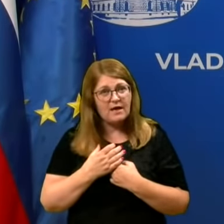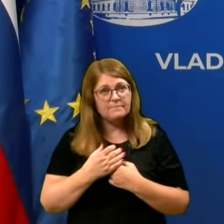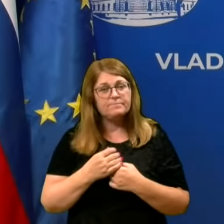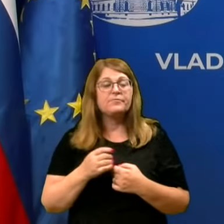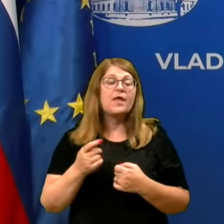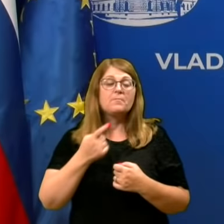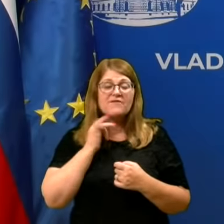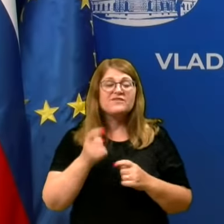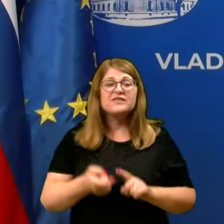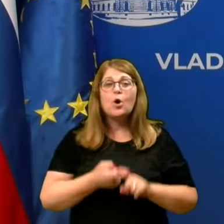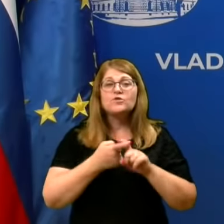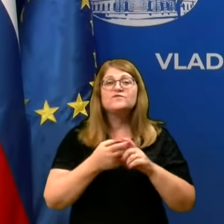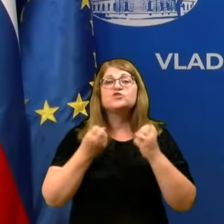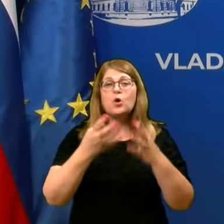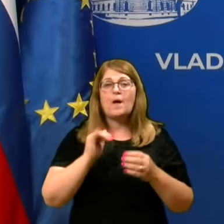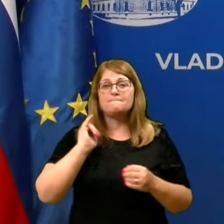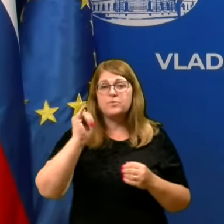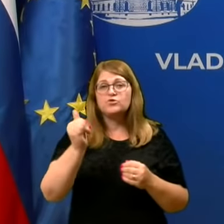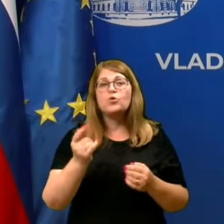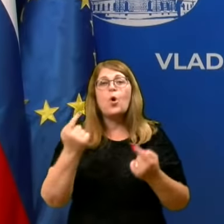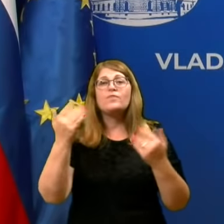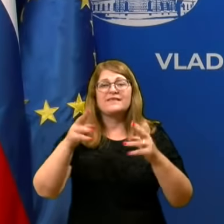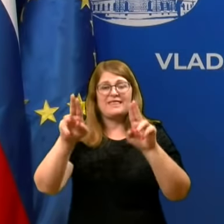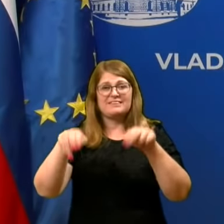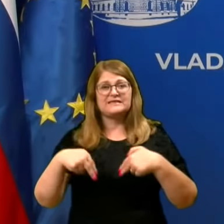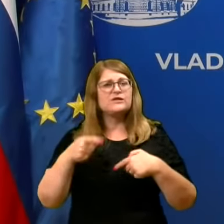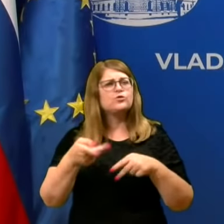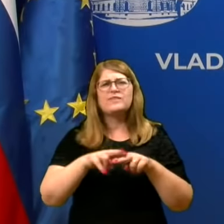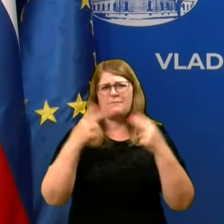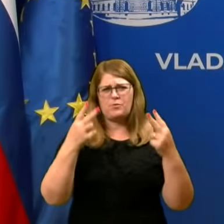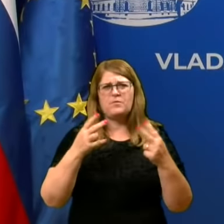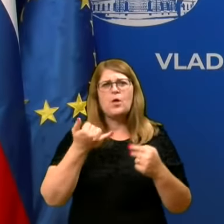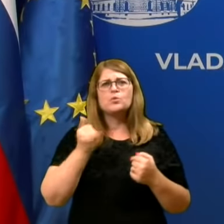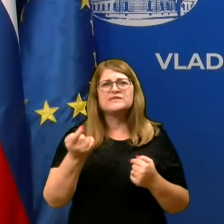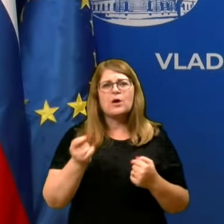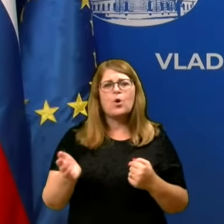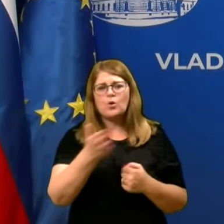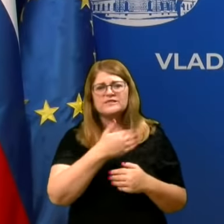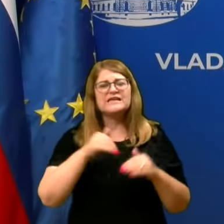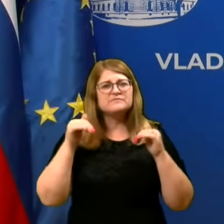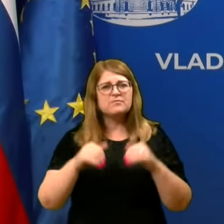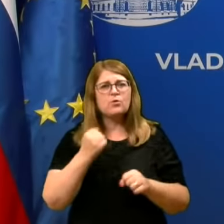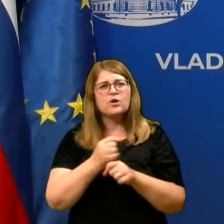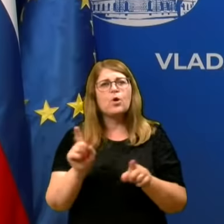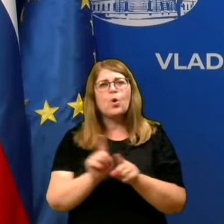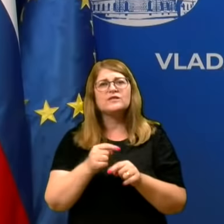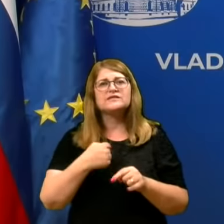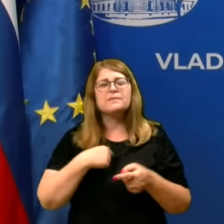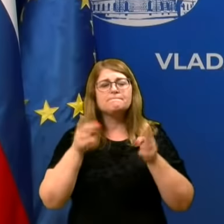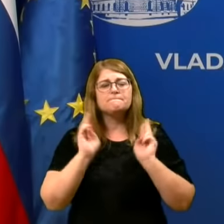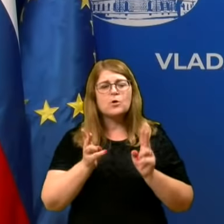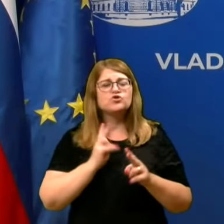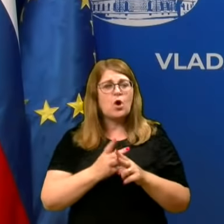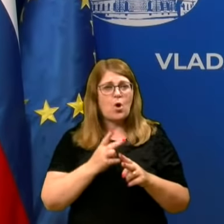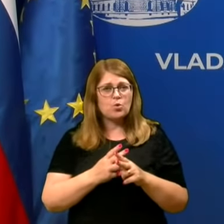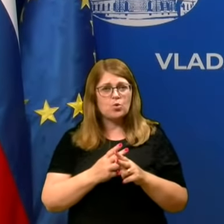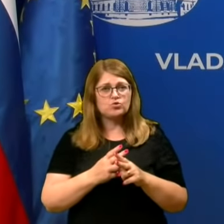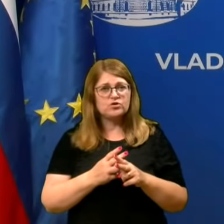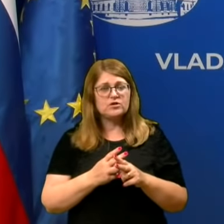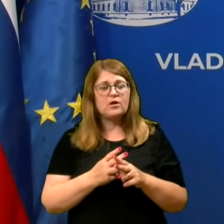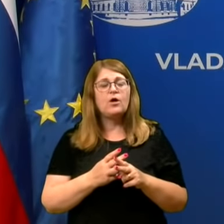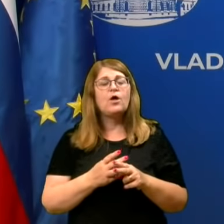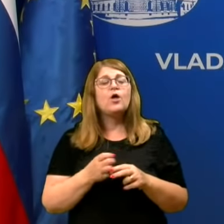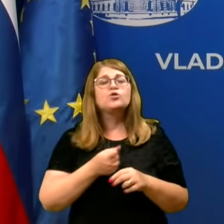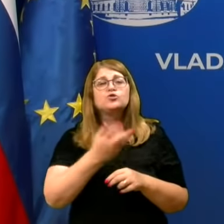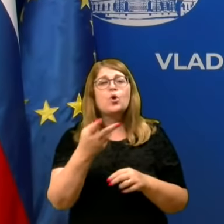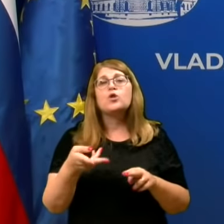potovanje, iz kje se bojo vrnili, to je najbolj pomembno. Vsak od nas bi mogo ravnat, koliko je potencijalno kužen, toliko bolj, koliko se vrne